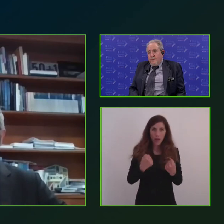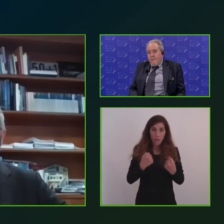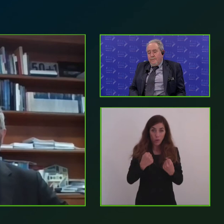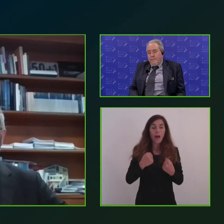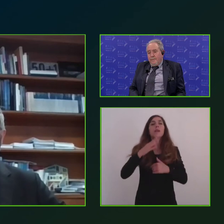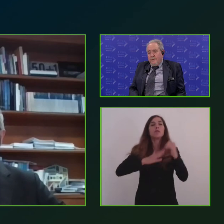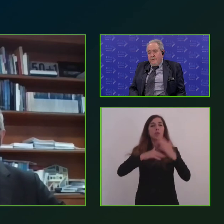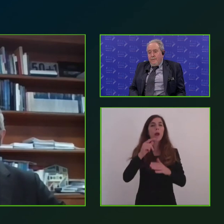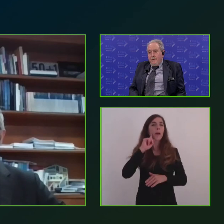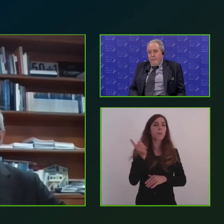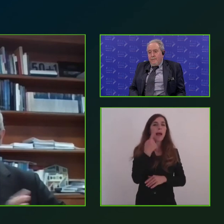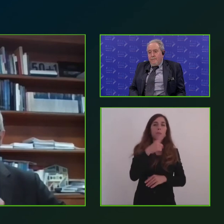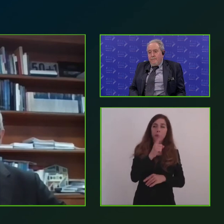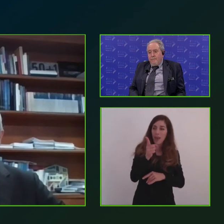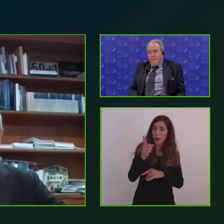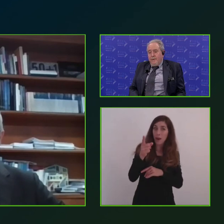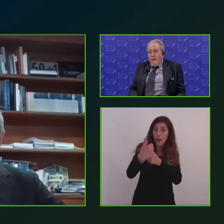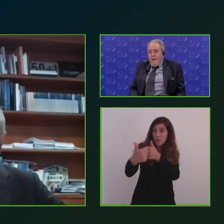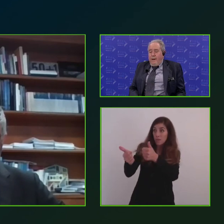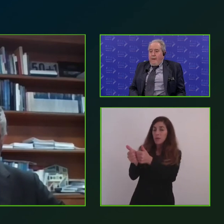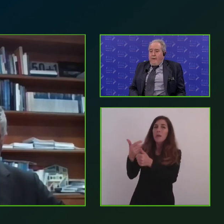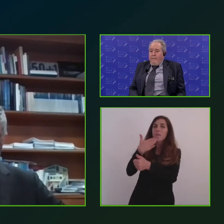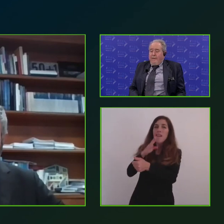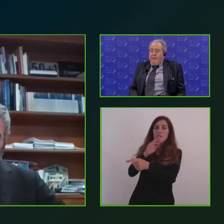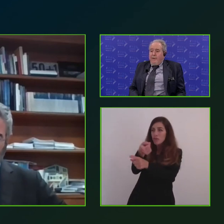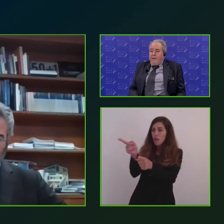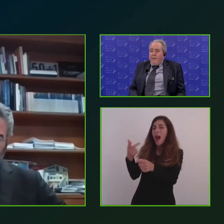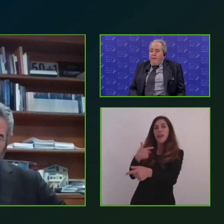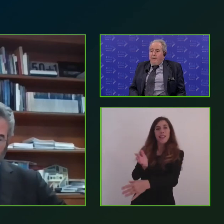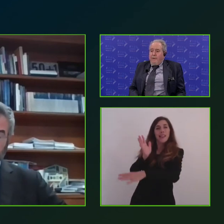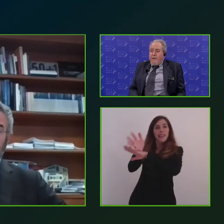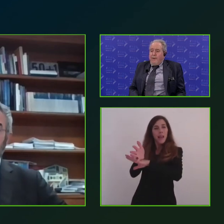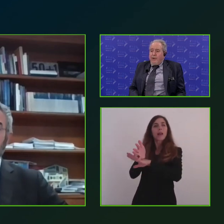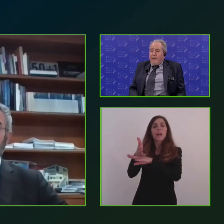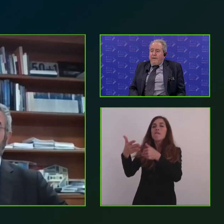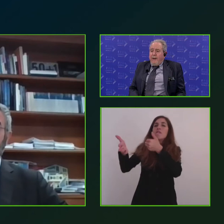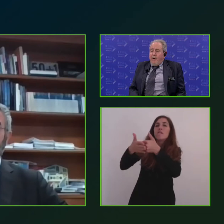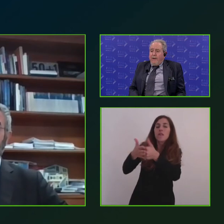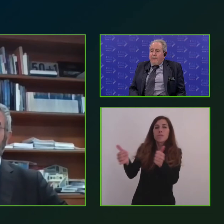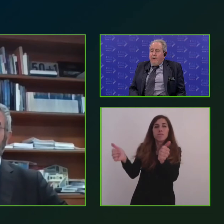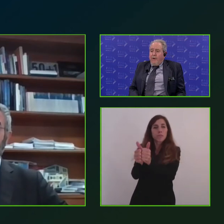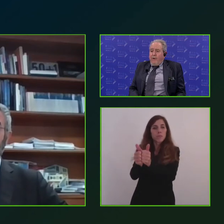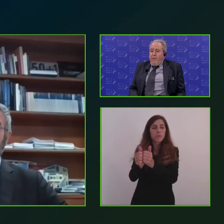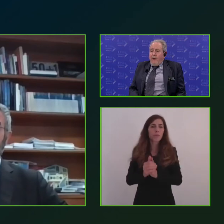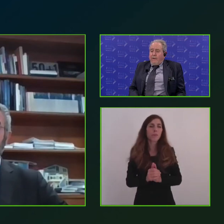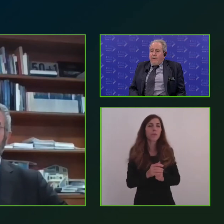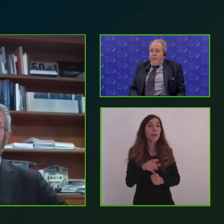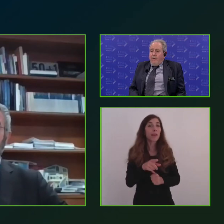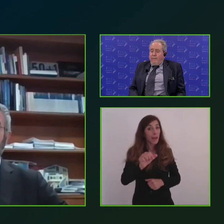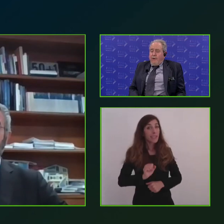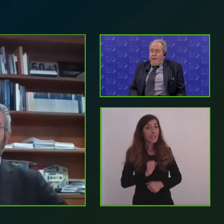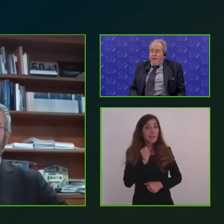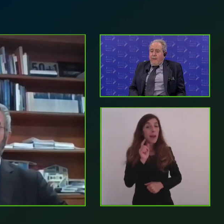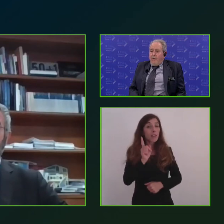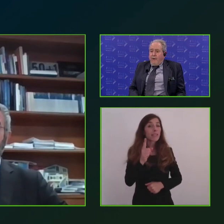fianco dei beneficiari, tutti laddove serve. Massimo, ti dispiace, sentiamo adesso un attimo,